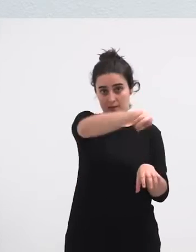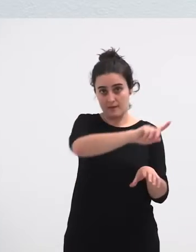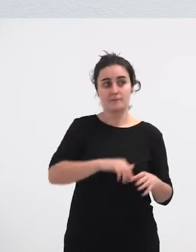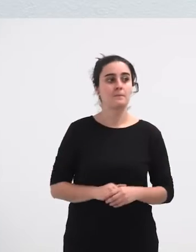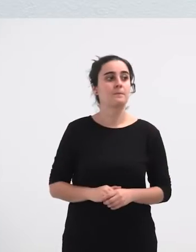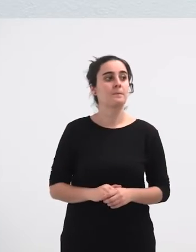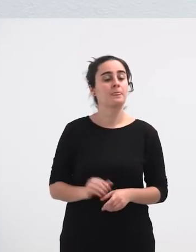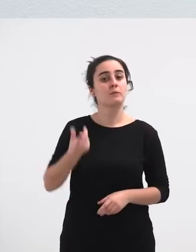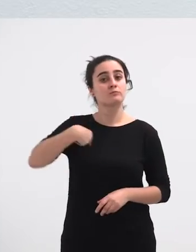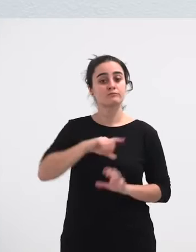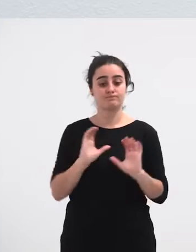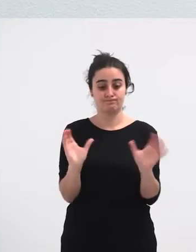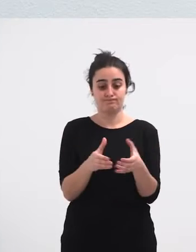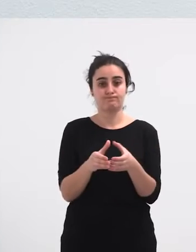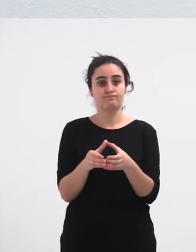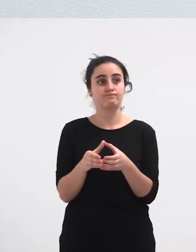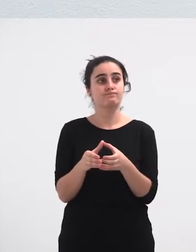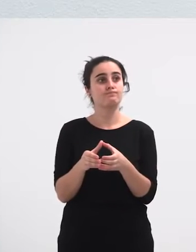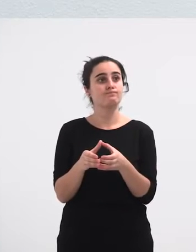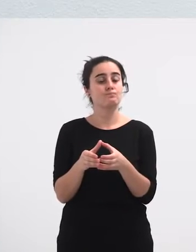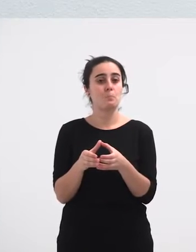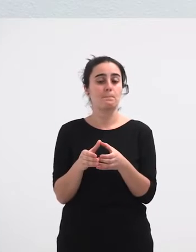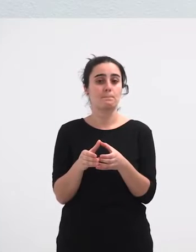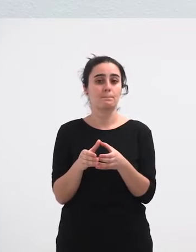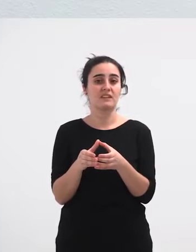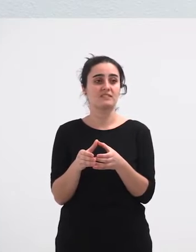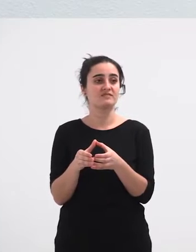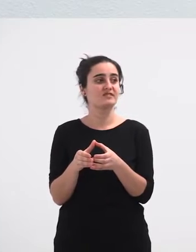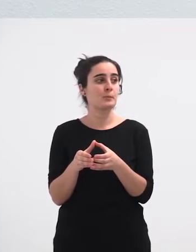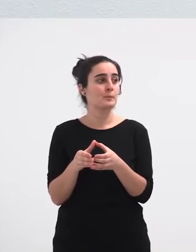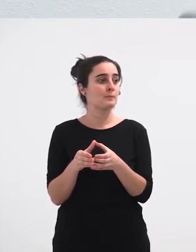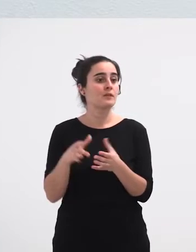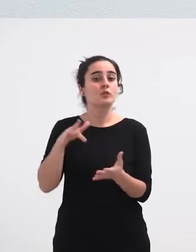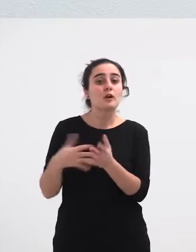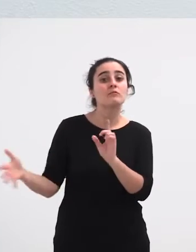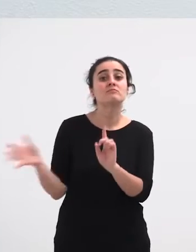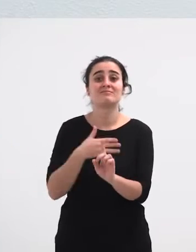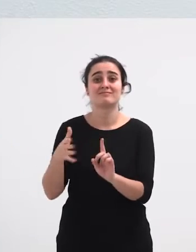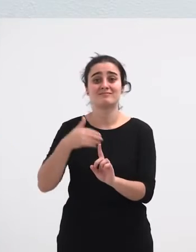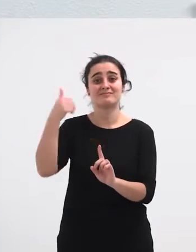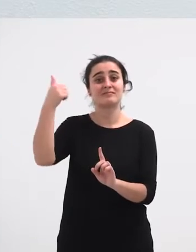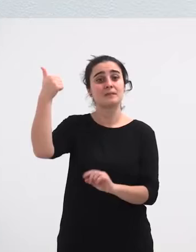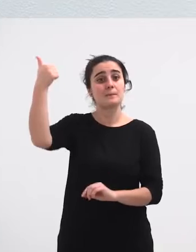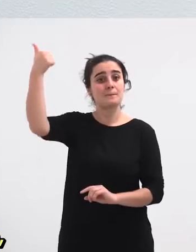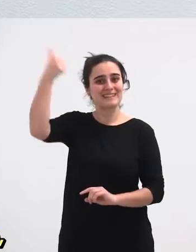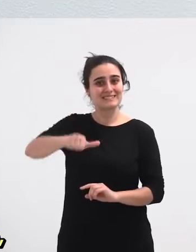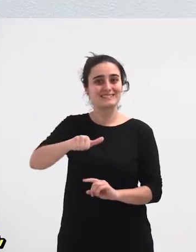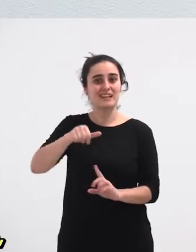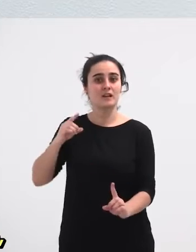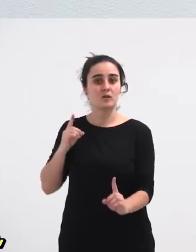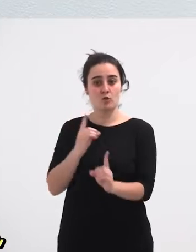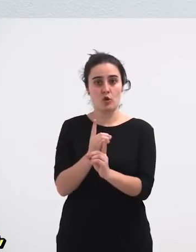Gure taldean, eraso martxista aiei aurre egiteko